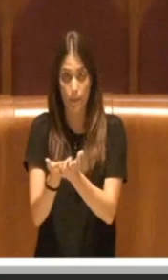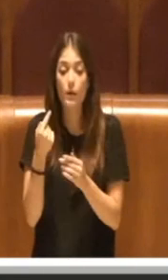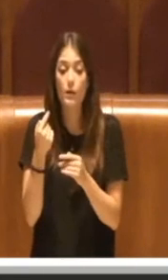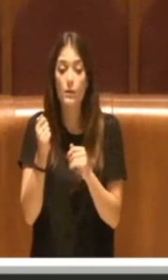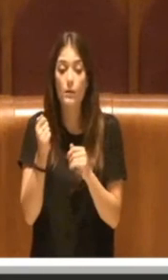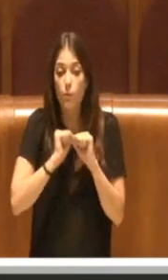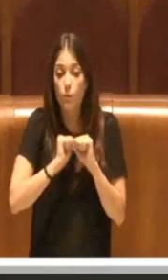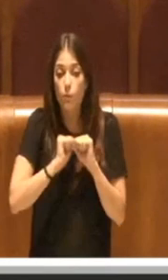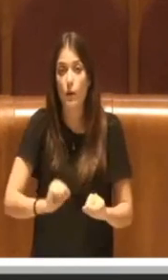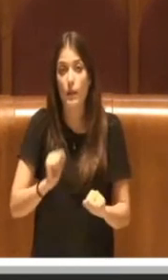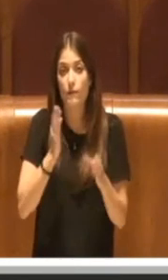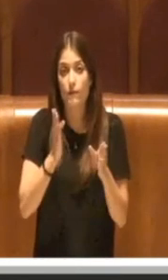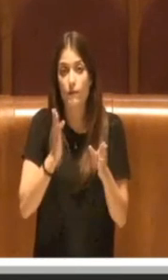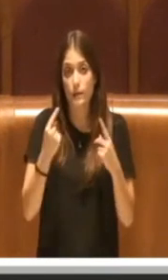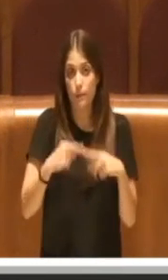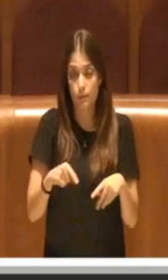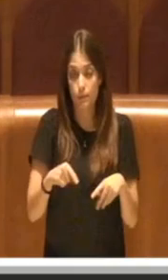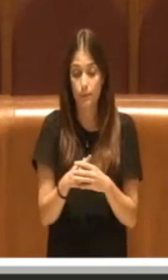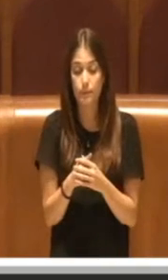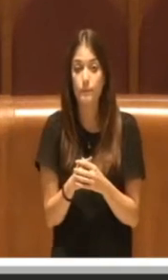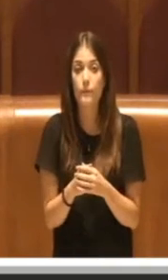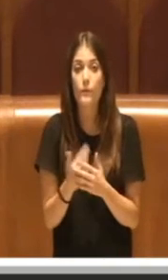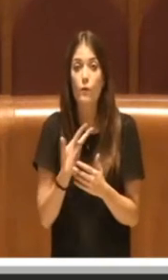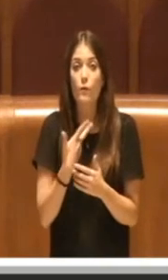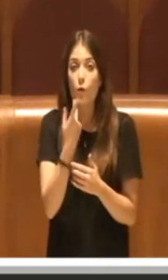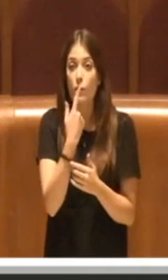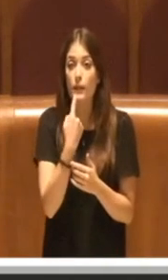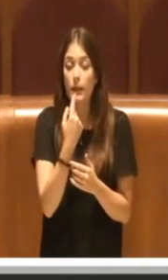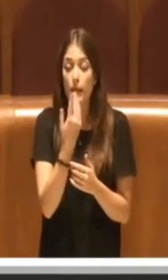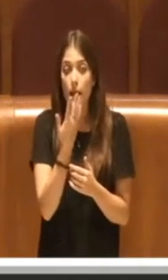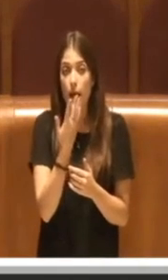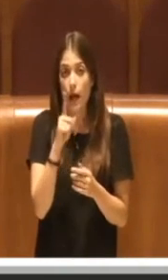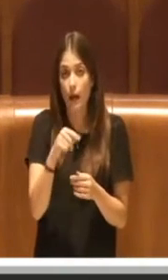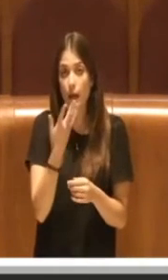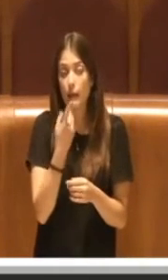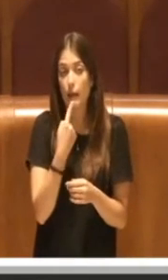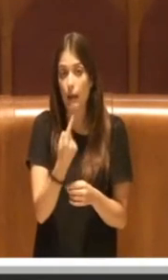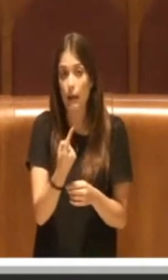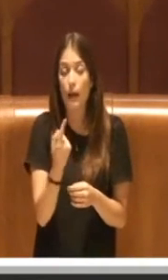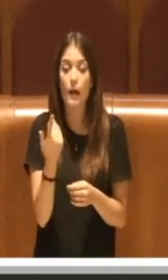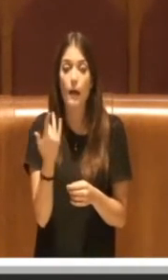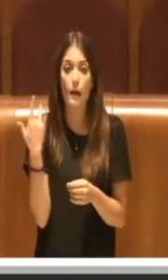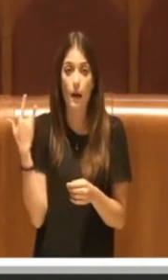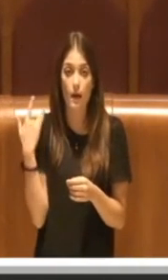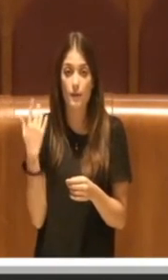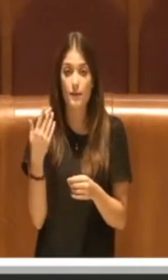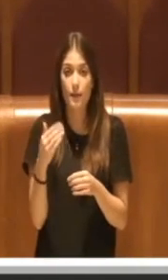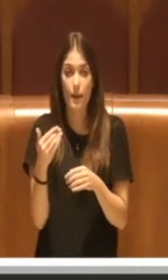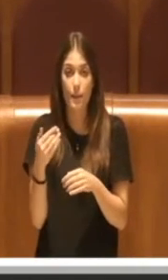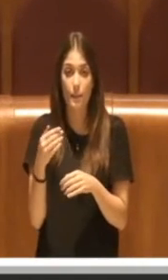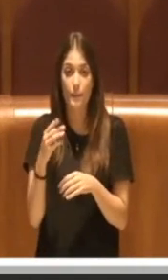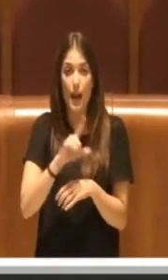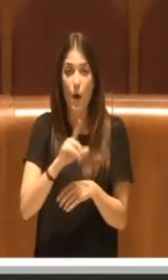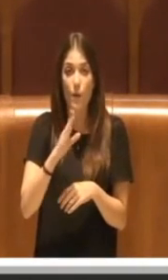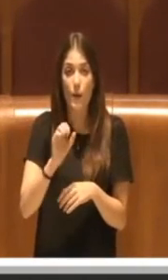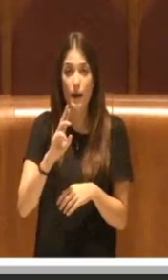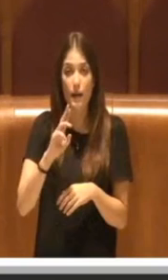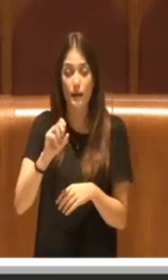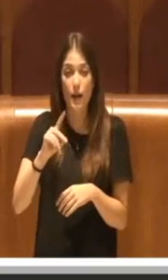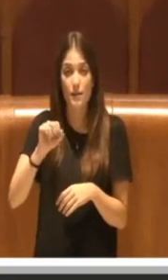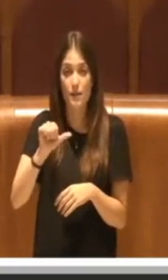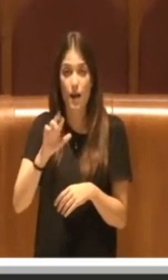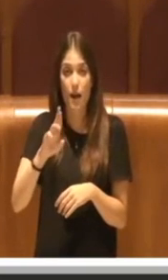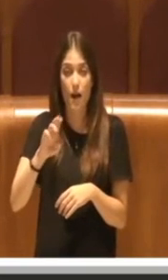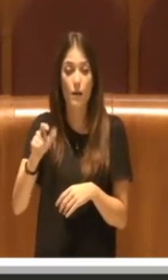fare questa fase. Voglio altresì ringraziare la precedente assessora Laura Baldassarde per